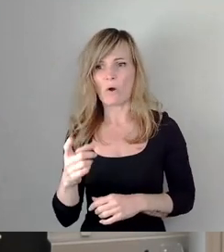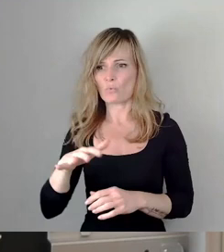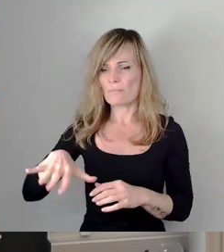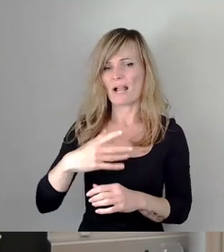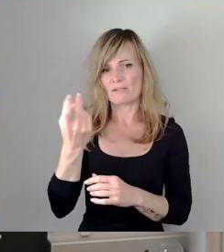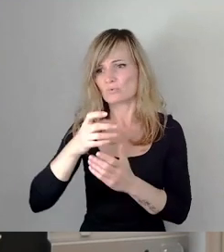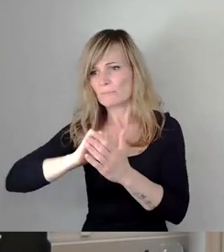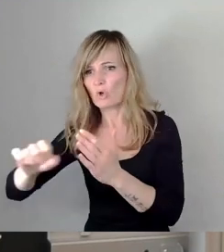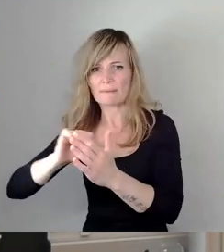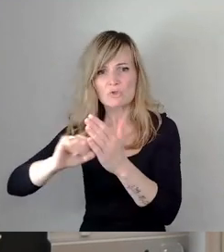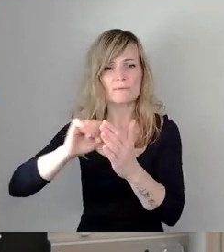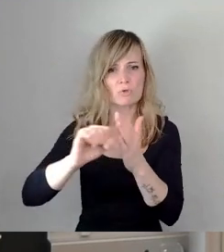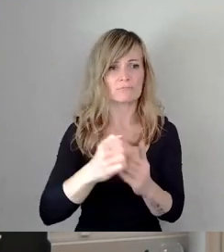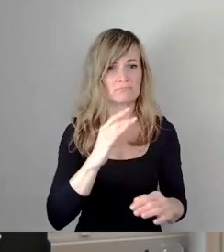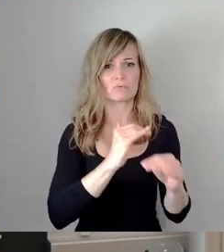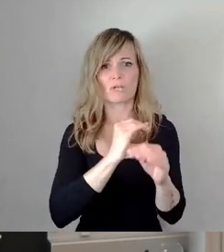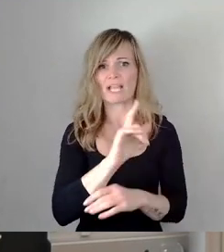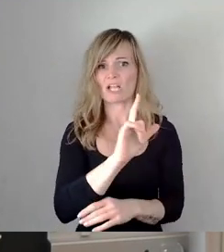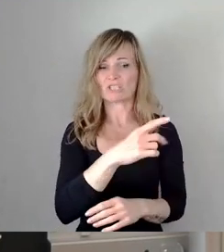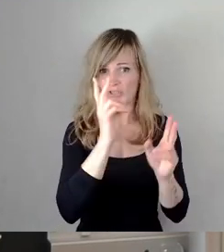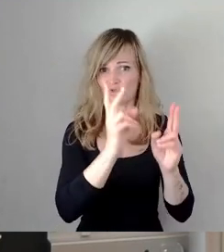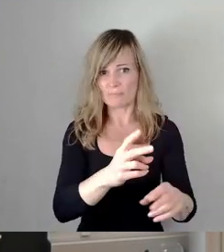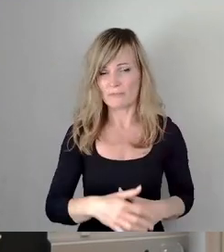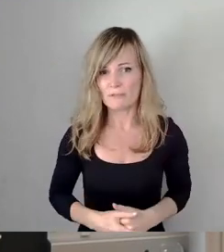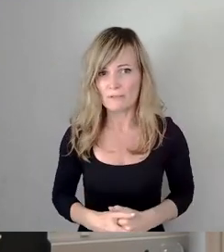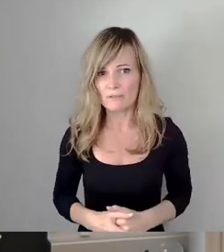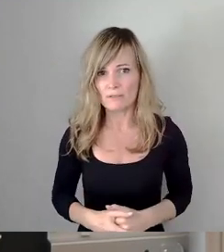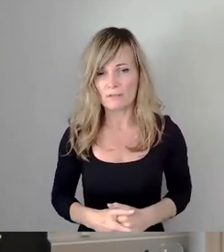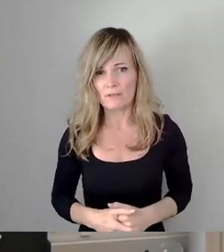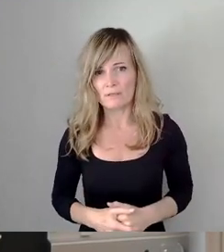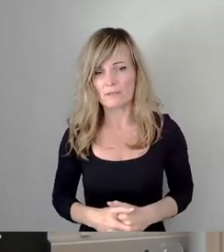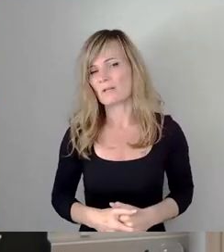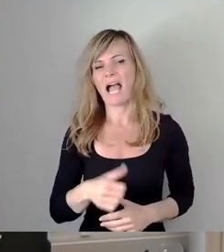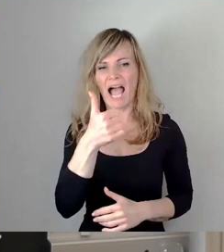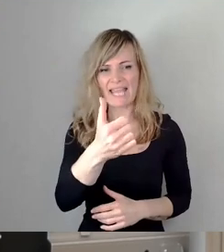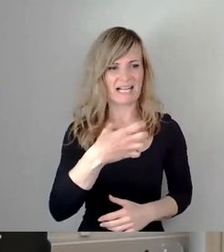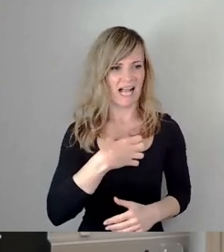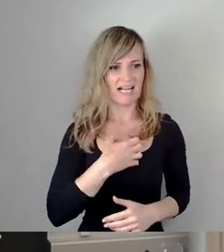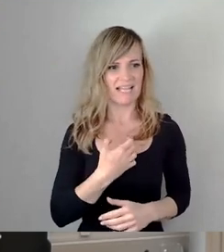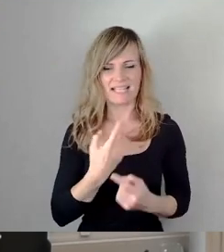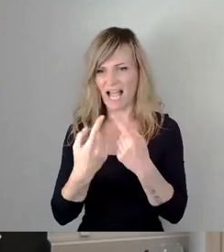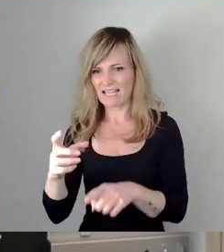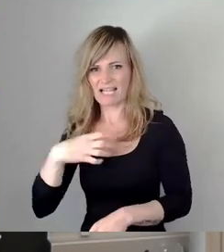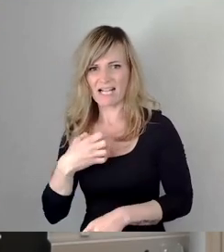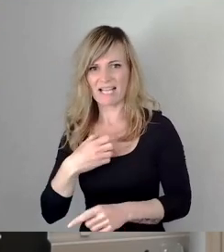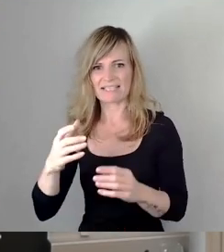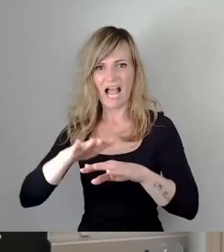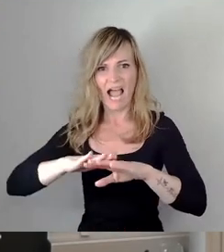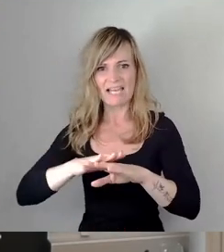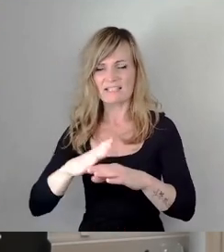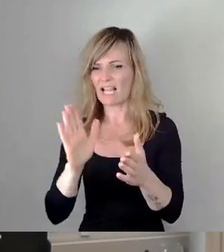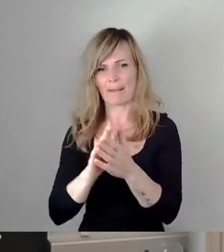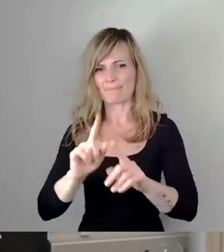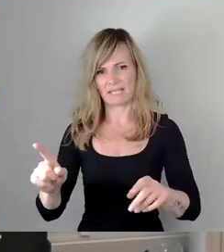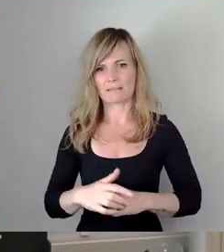der Kollege Lazinski völlig recht, um da mit einer Krankheit eine andere zu heilen. Das wird nicht funktionieren. Also